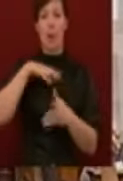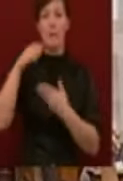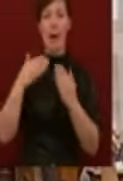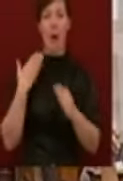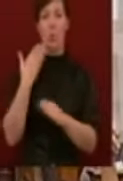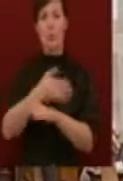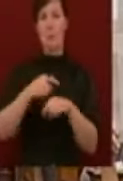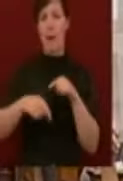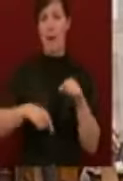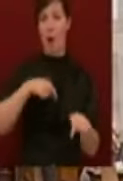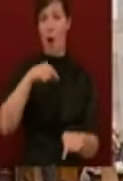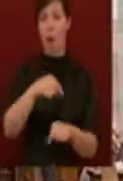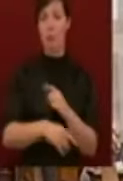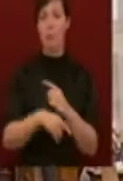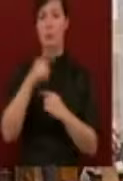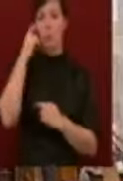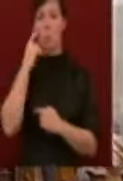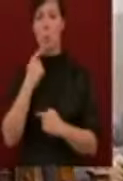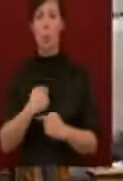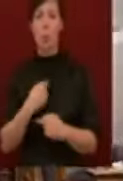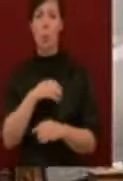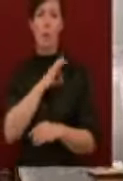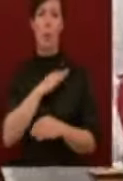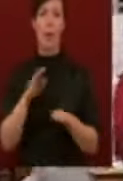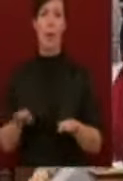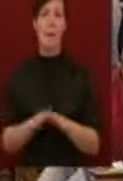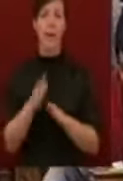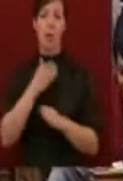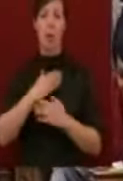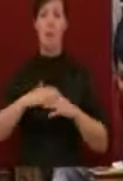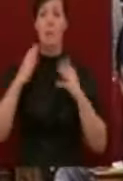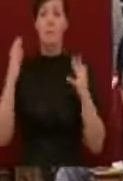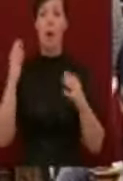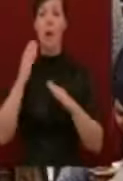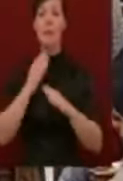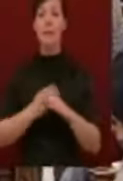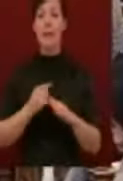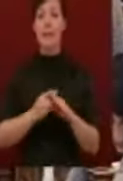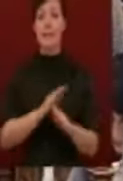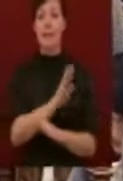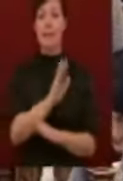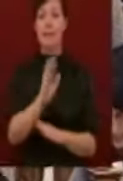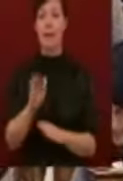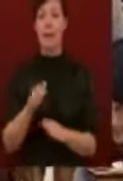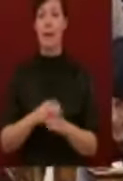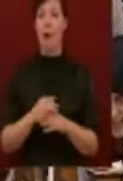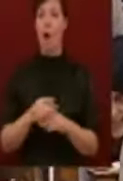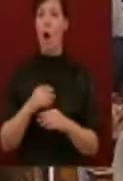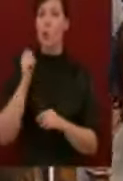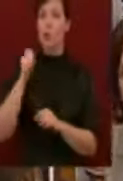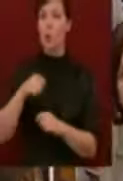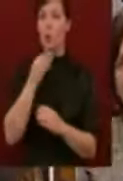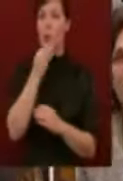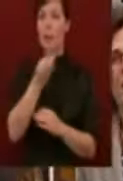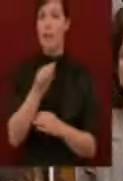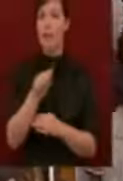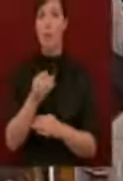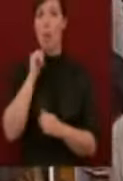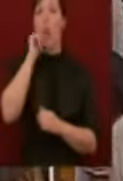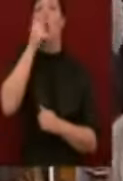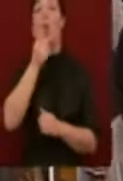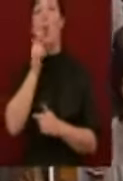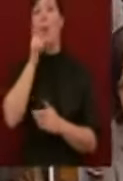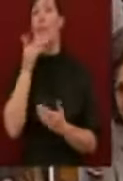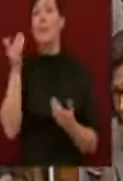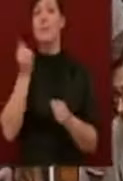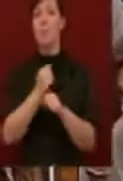hogy polgártársaink döntő többsége számára az egyetlen lényeges kérdés az, hogy lesz-e holnap munkája, marad